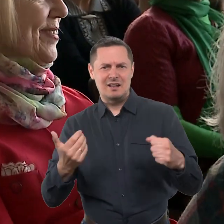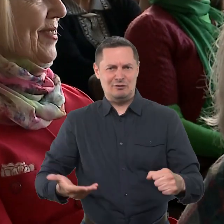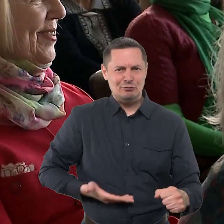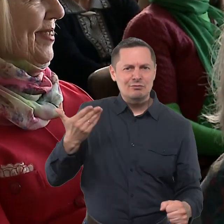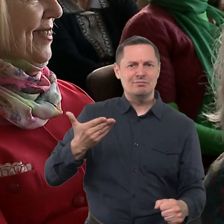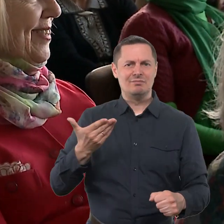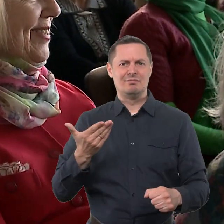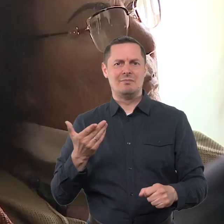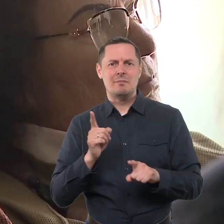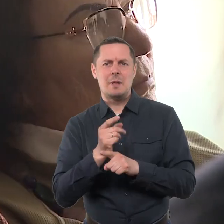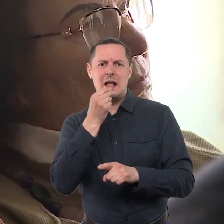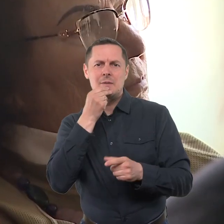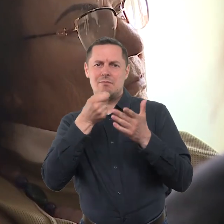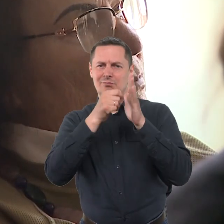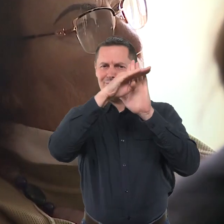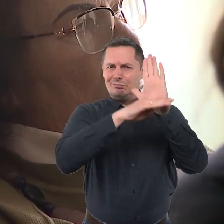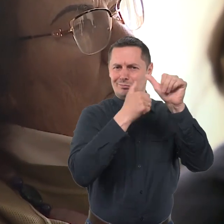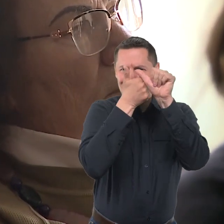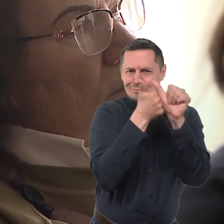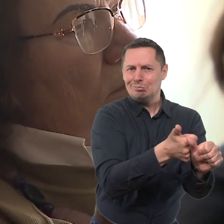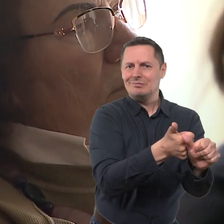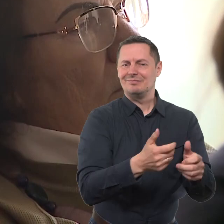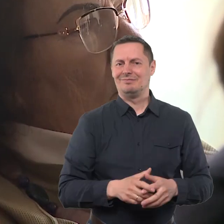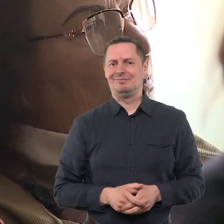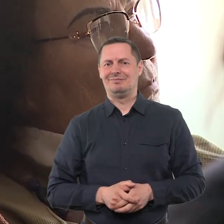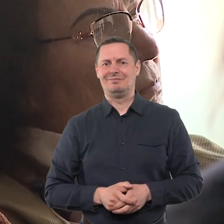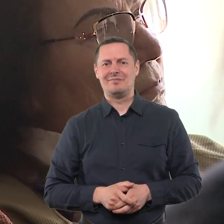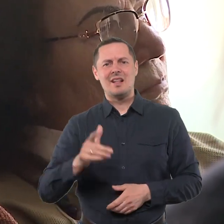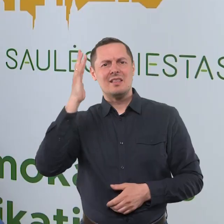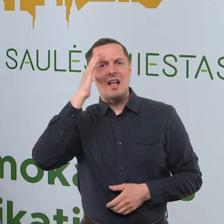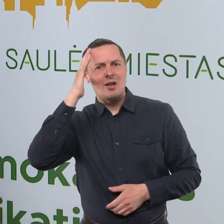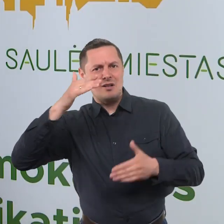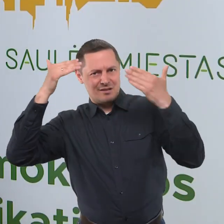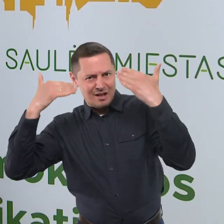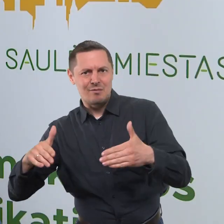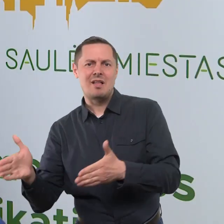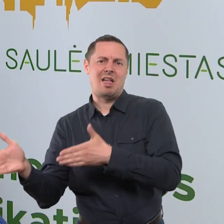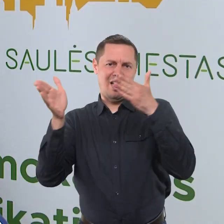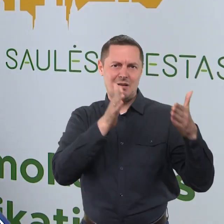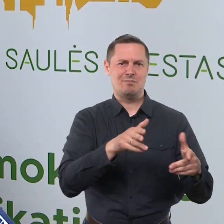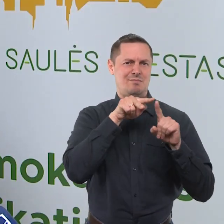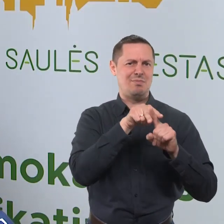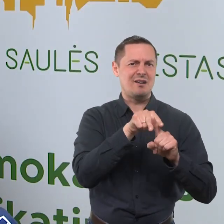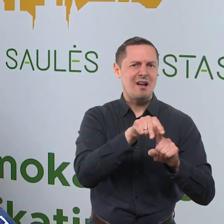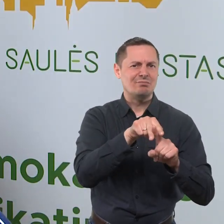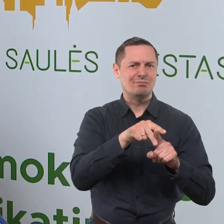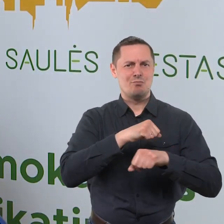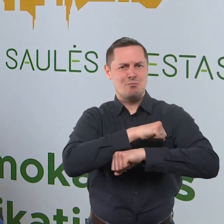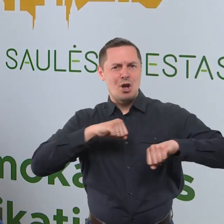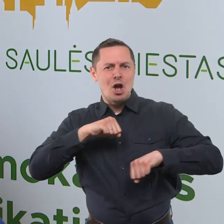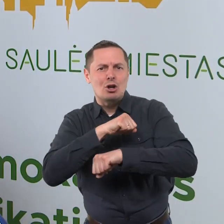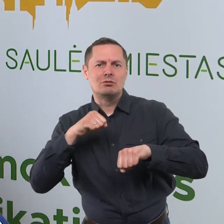gyvenimą būda ir daugiau būti fiziškai aktyvėms. Po teorinių užsiemimų vyks praktiniai užsiemimai,